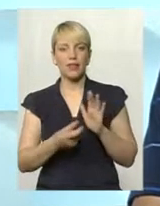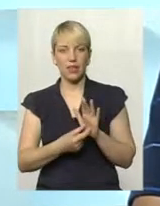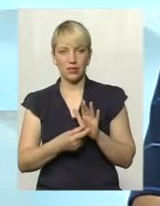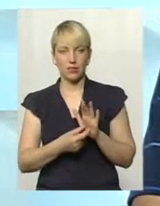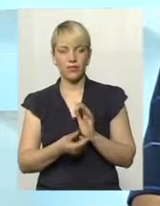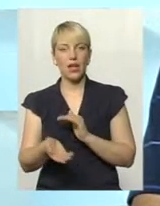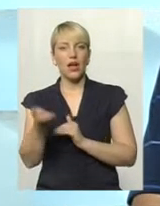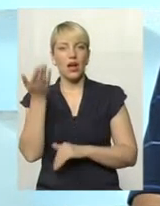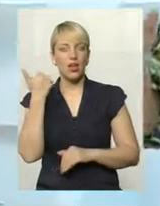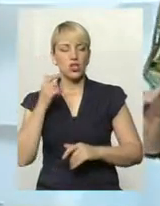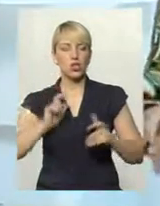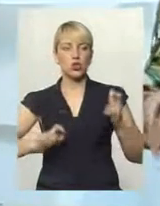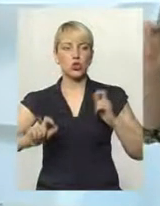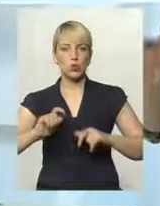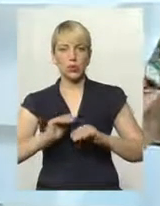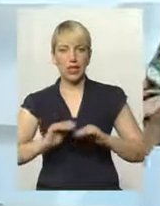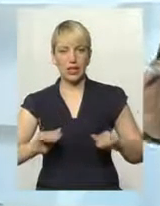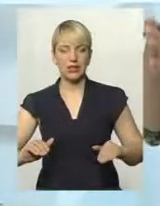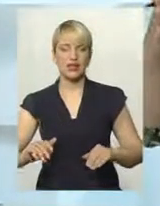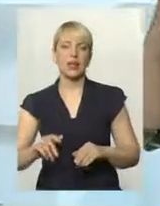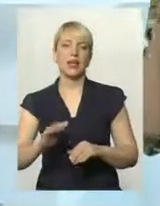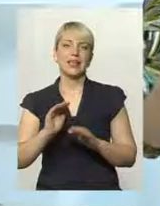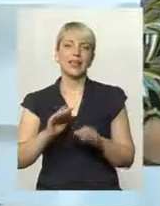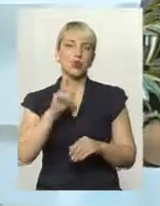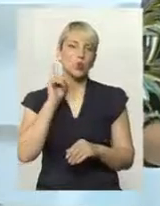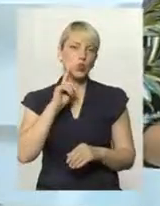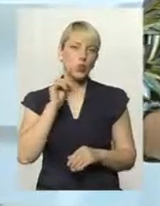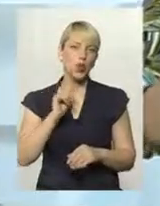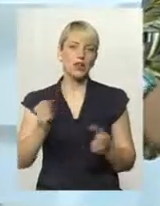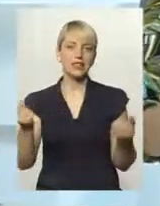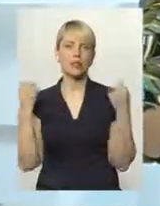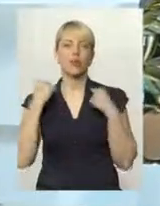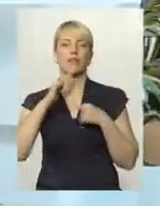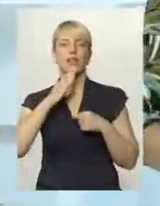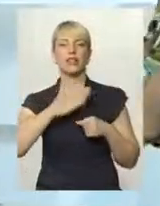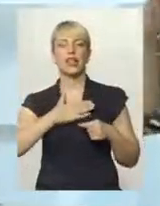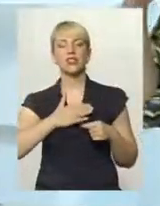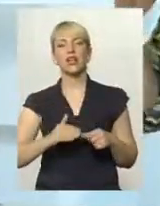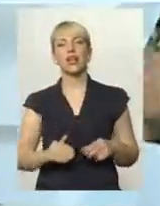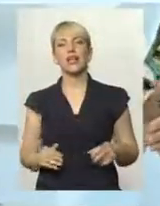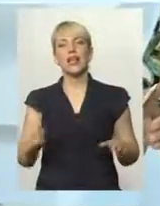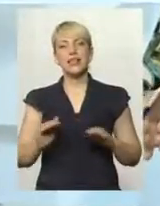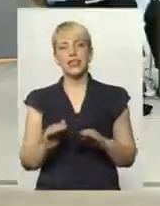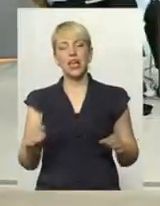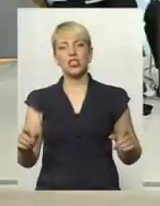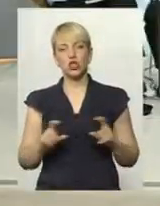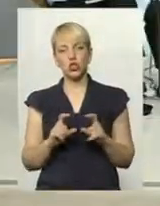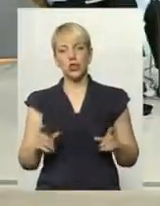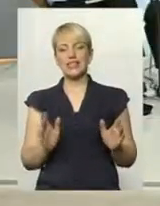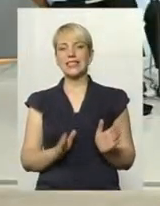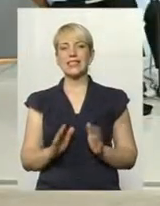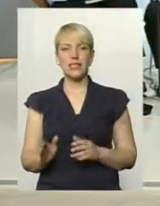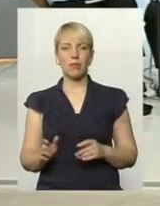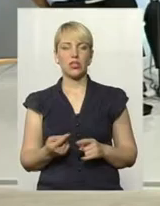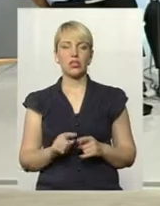Раніше студенти, діти, юніори, спортивна наша, дитяча спортивна школа, систематично ті